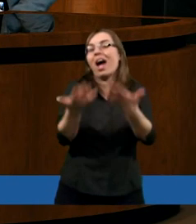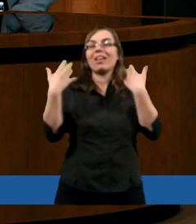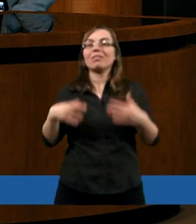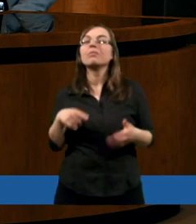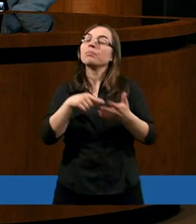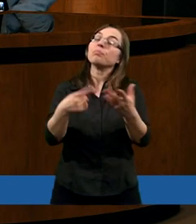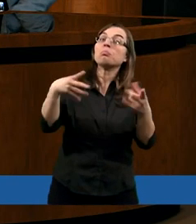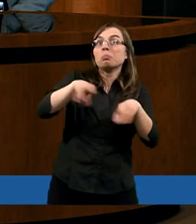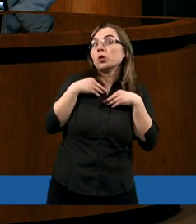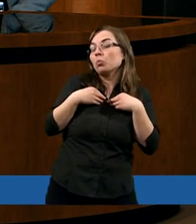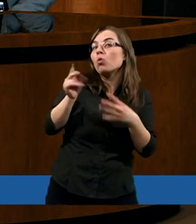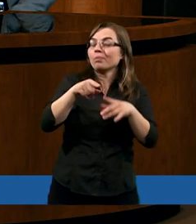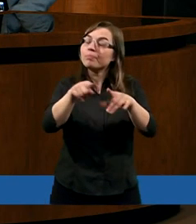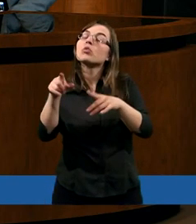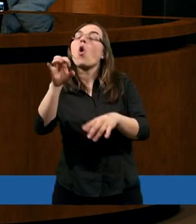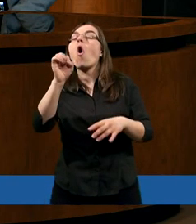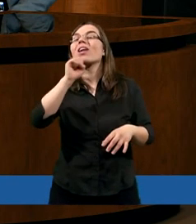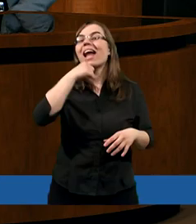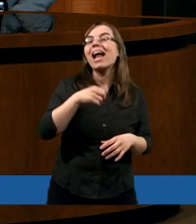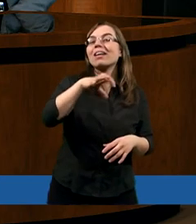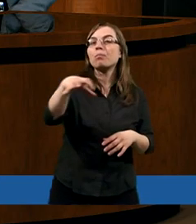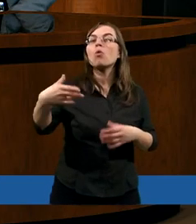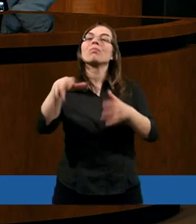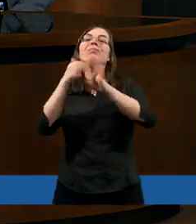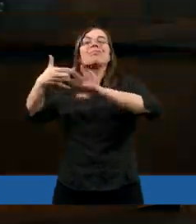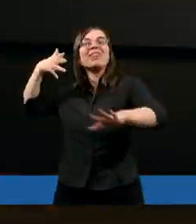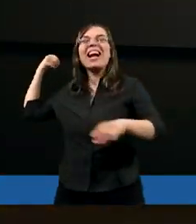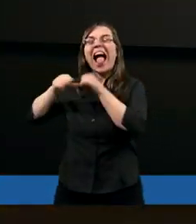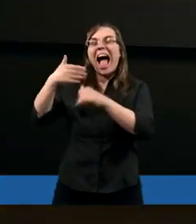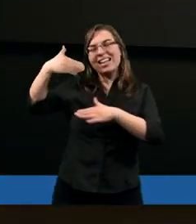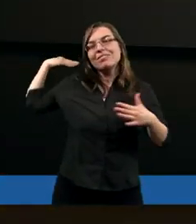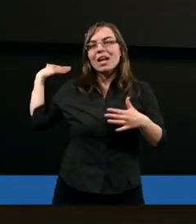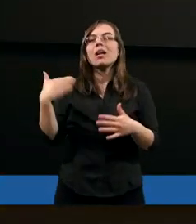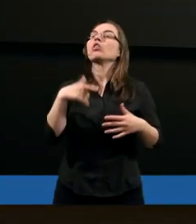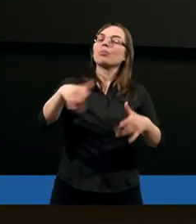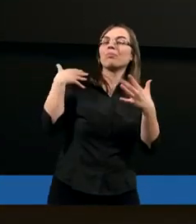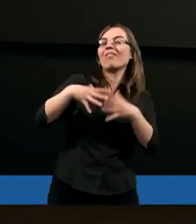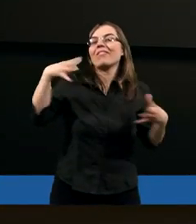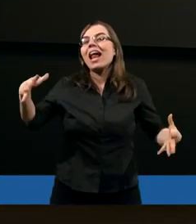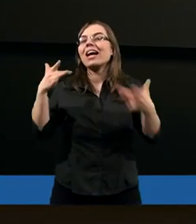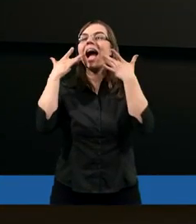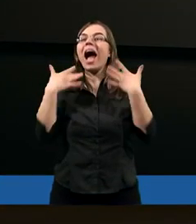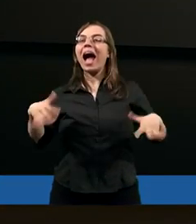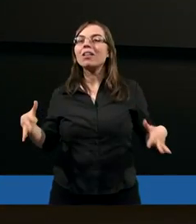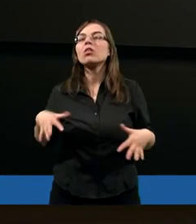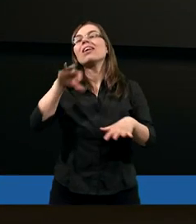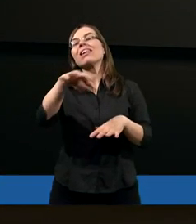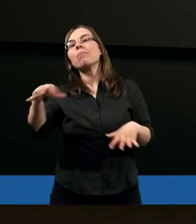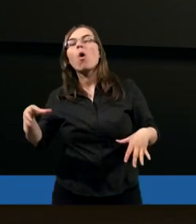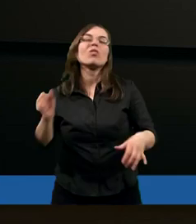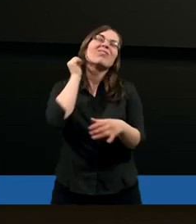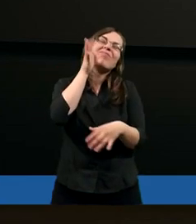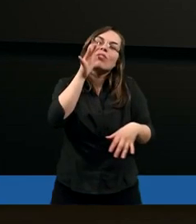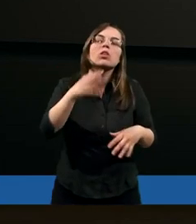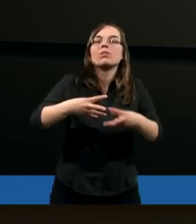sumując, to co powiedzieliście o starszych zboru sprzed dwóch tysięcy lat, to z jednej strony to były wielkie radości, bo te zbory codziennie